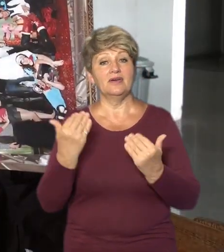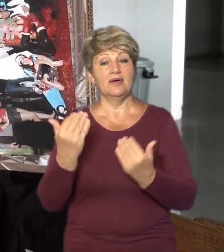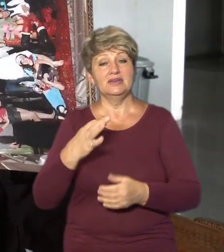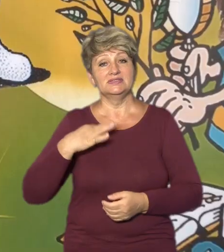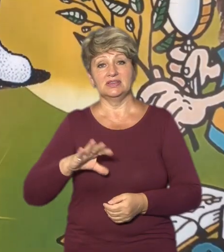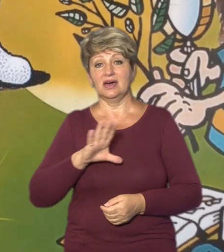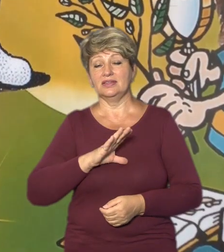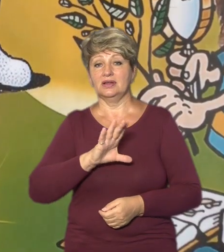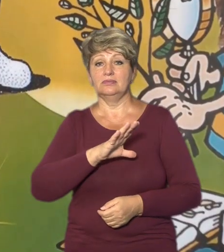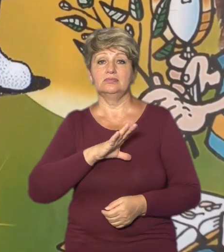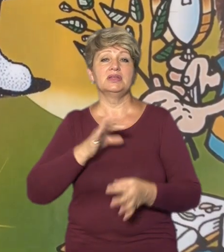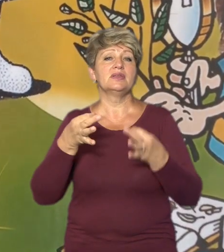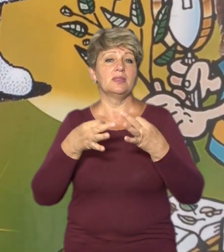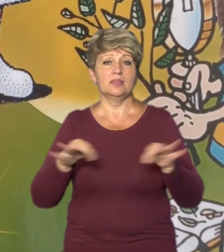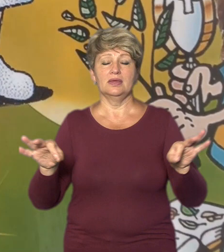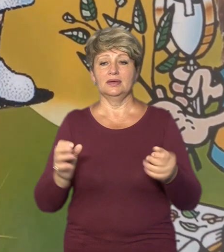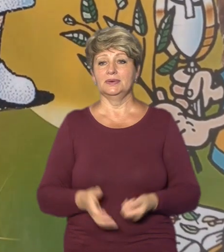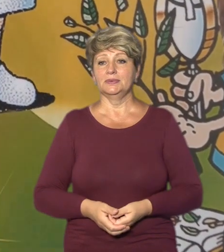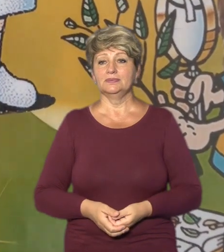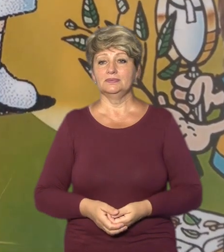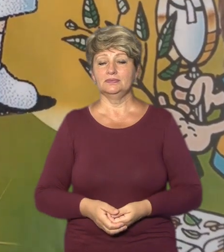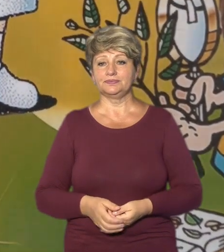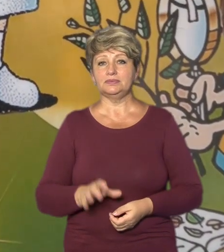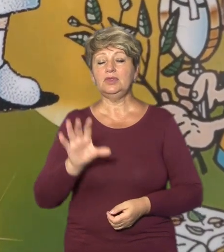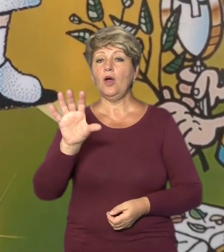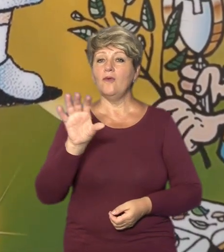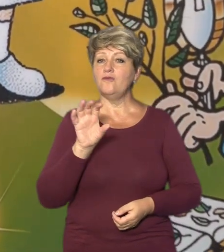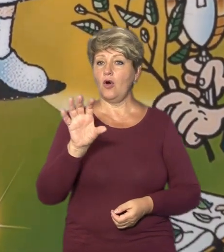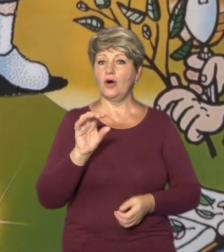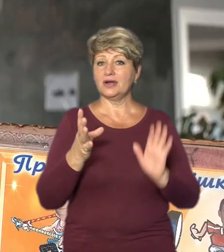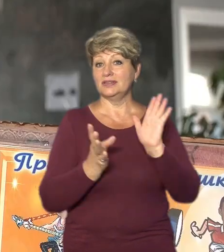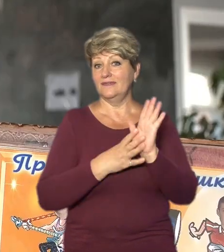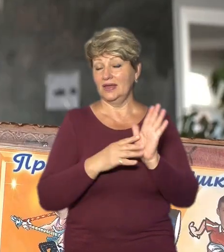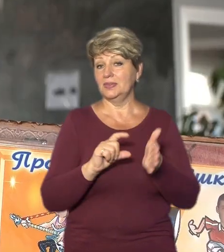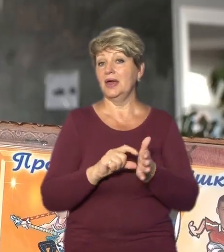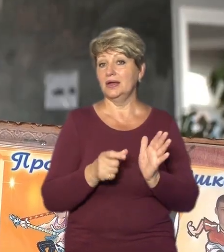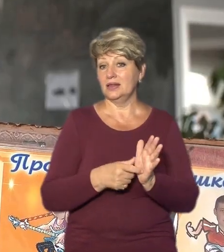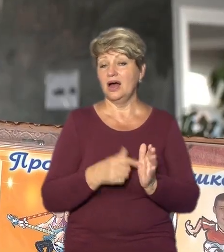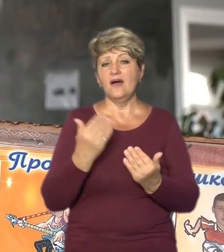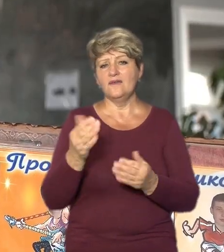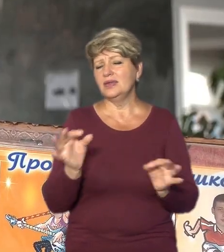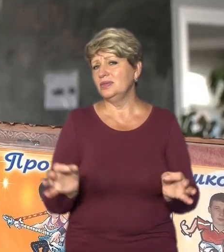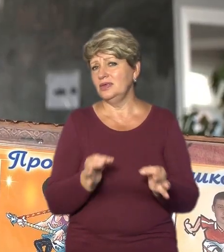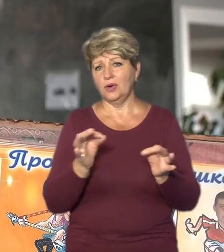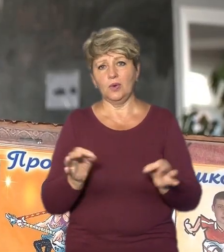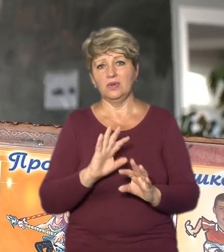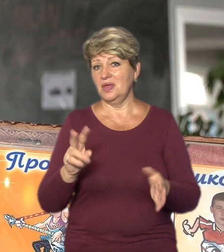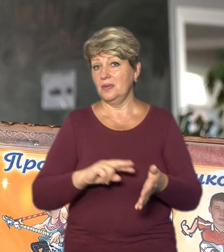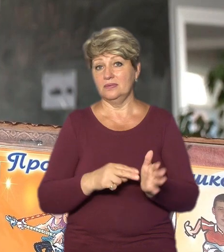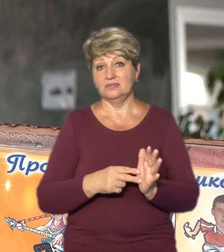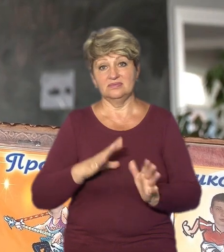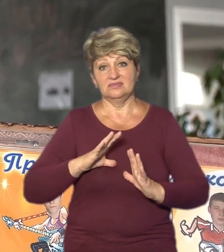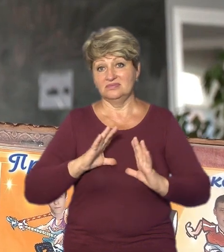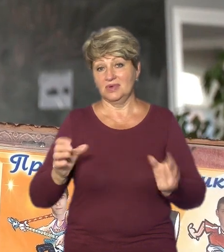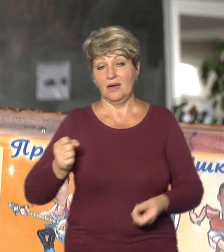говорить Анна. Як пророча фотографія 9 клас, Саша ніколи не планував бути військовим. Але